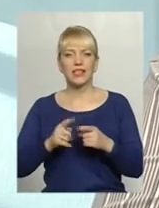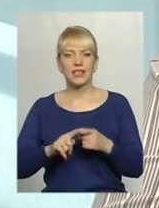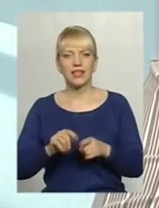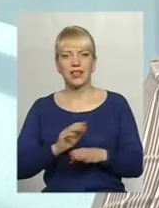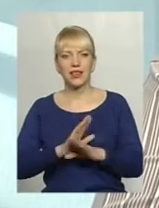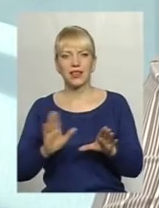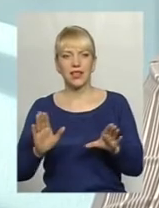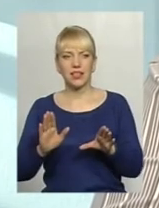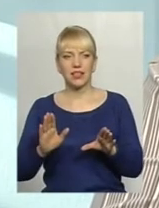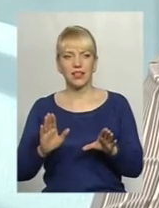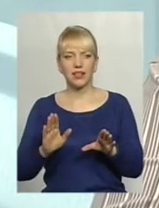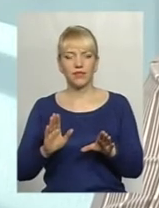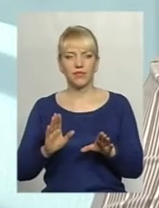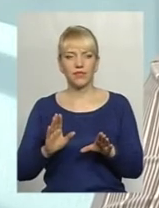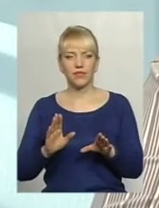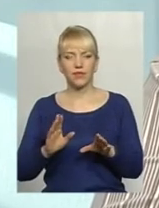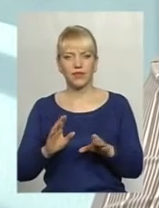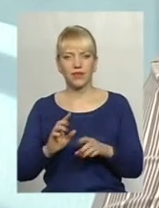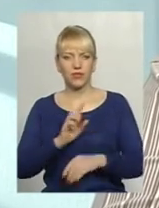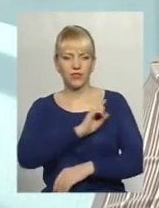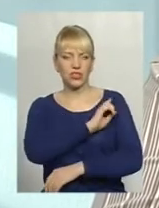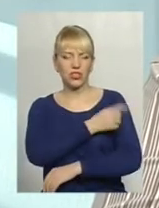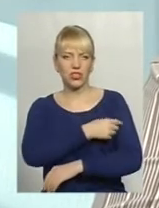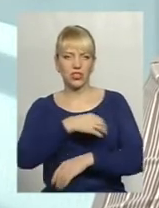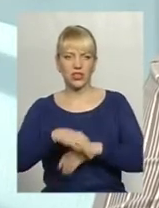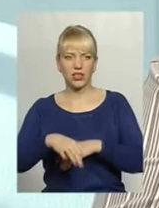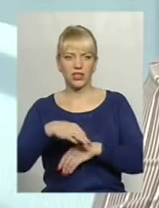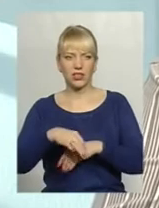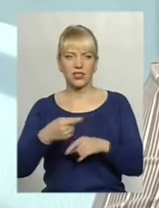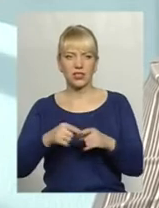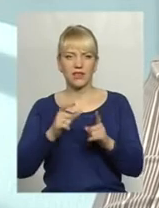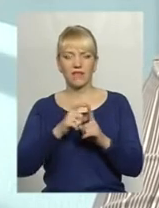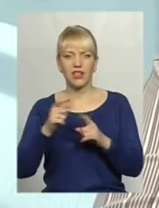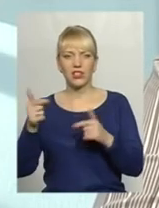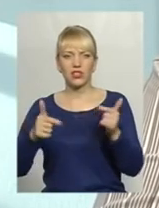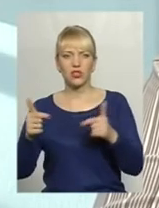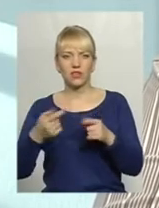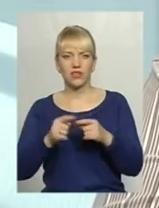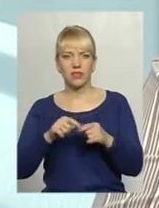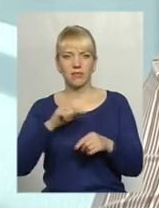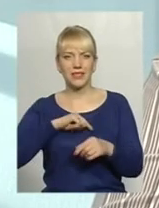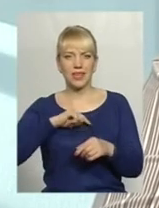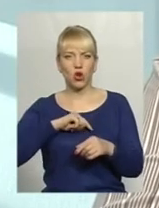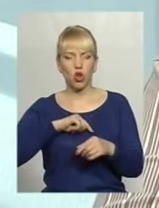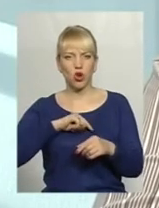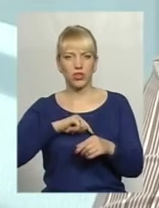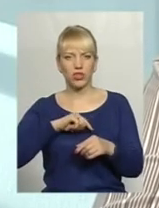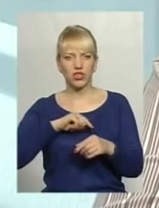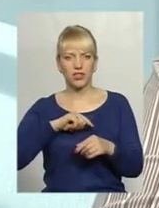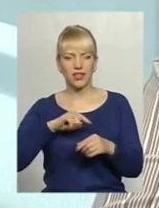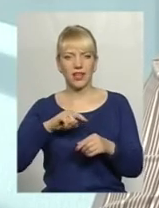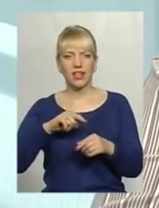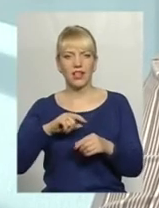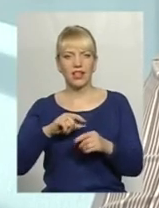вчинення фізичного насильства, це висловлювання, це психологічне насильство. Є, звичайно,